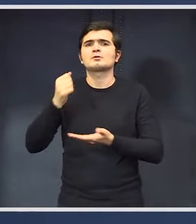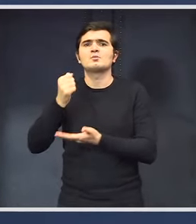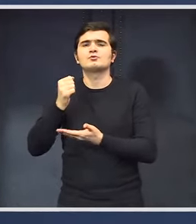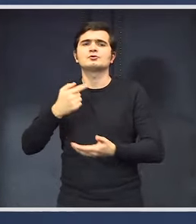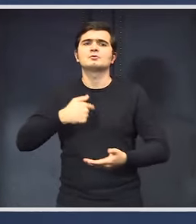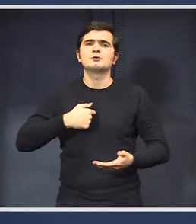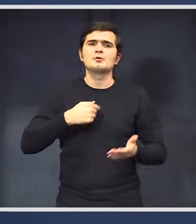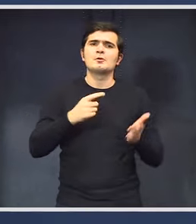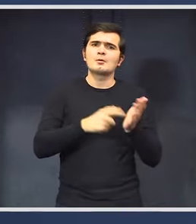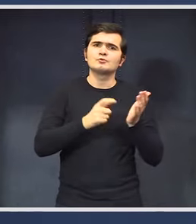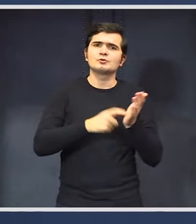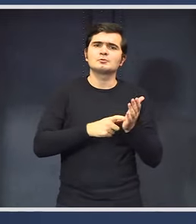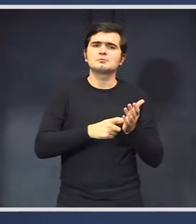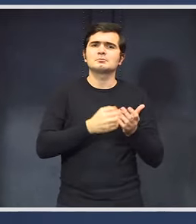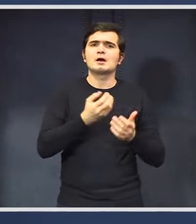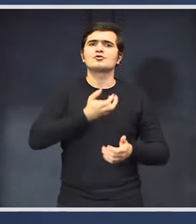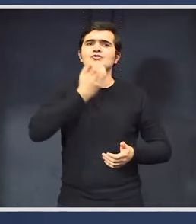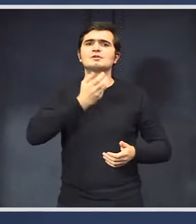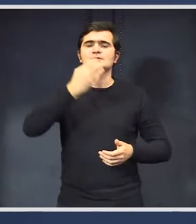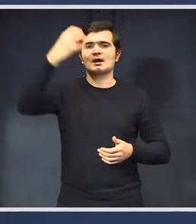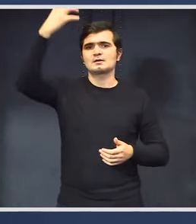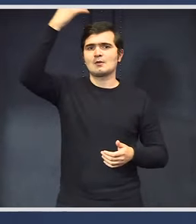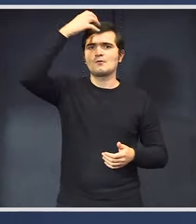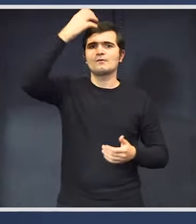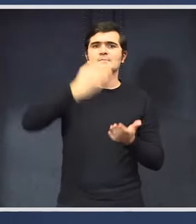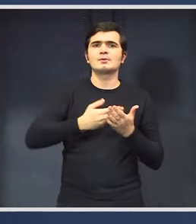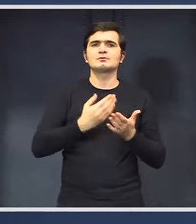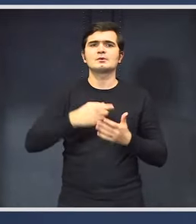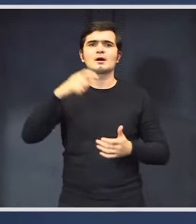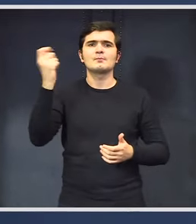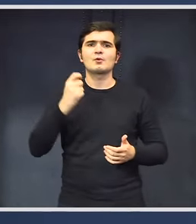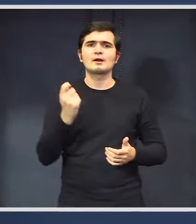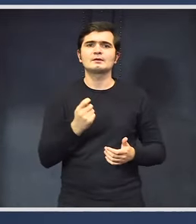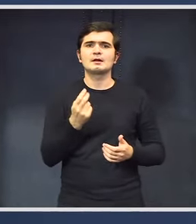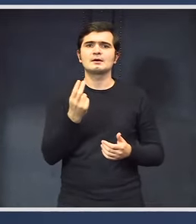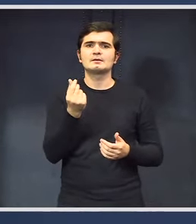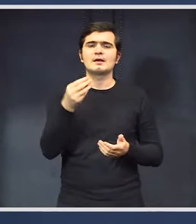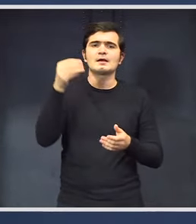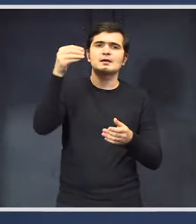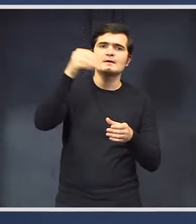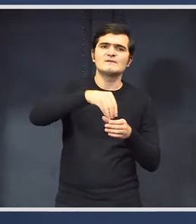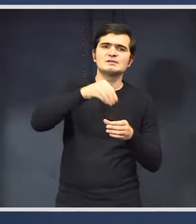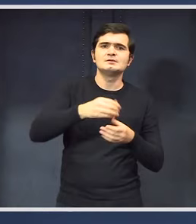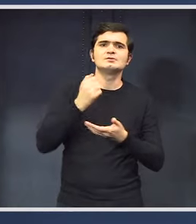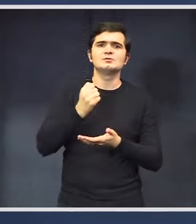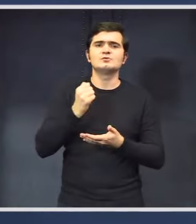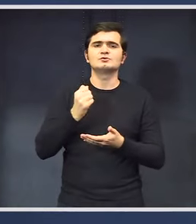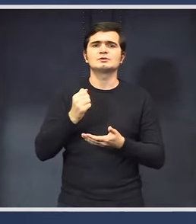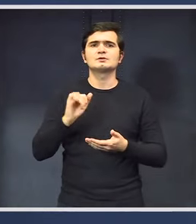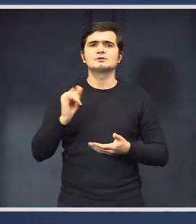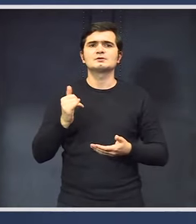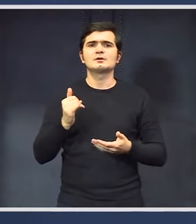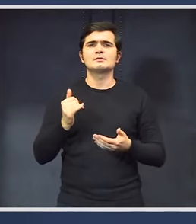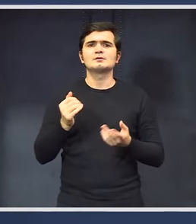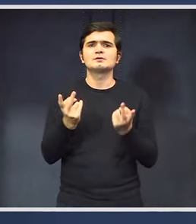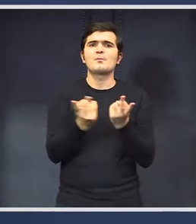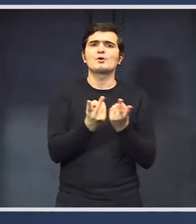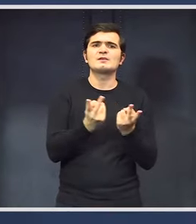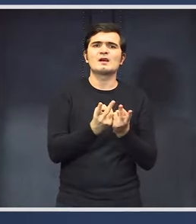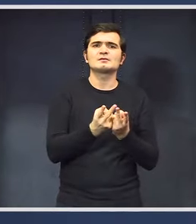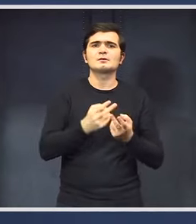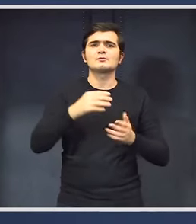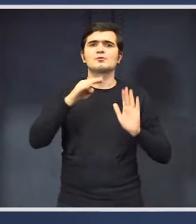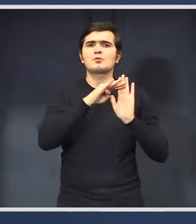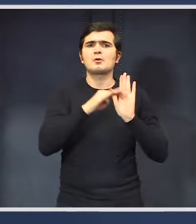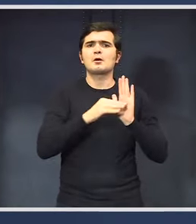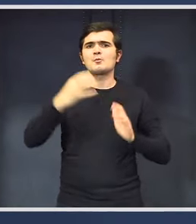cerut doar astăzi în șența de guvern ca proiectele de investiții din buget să fie corelate cu programul de guvernare. Asta este ce am